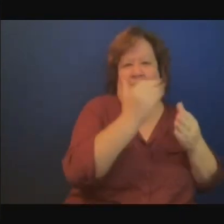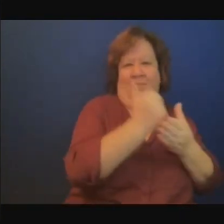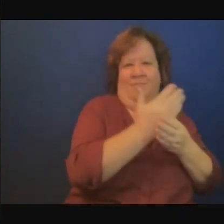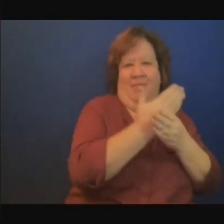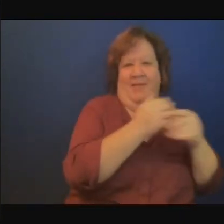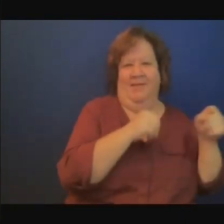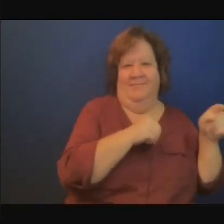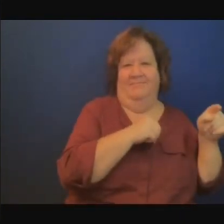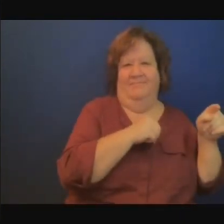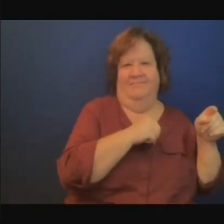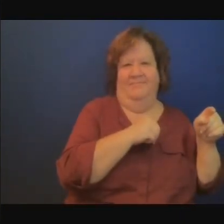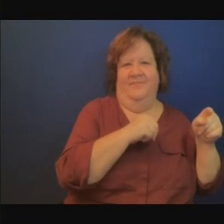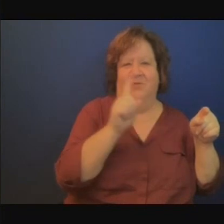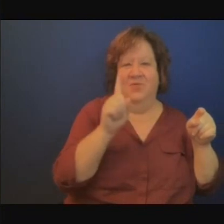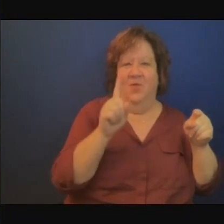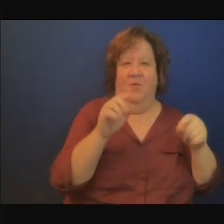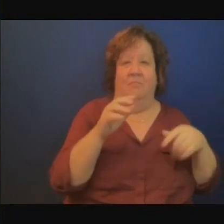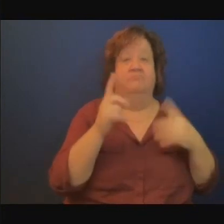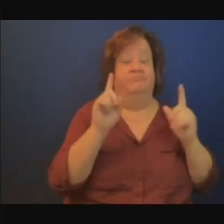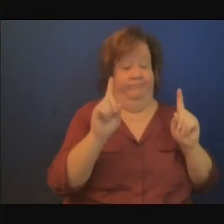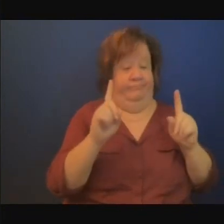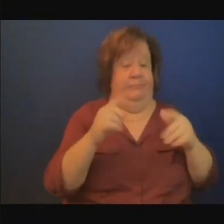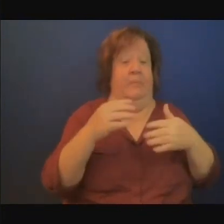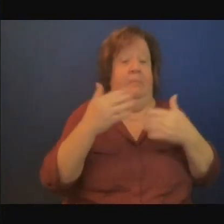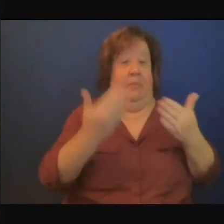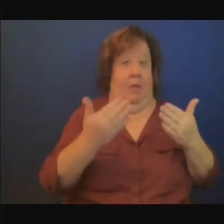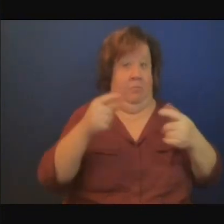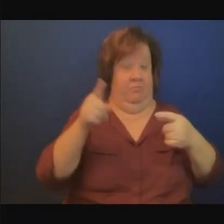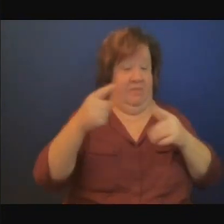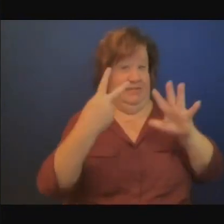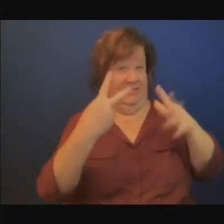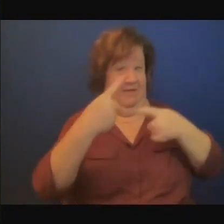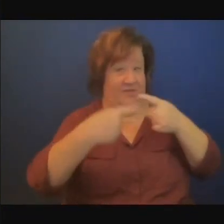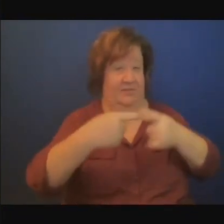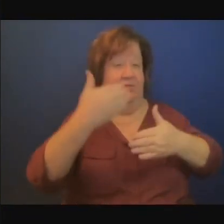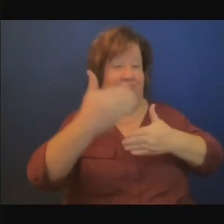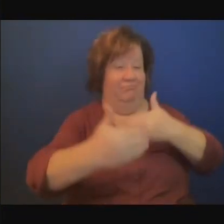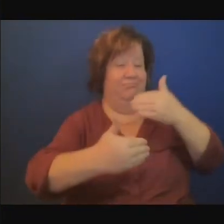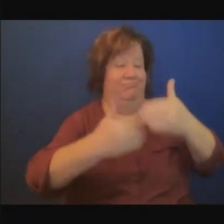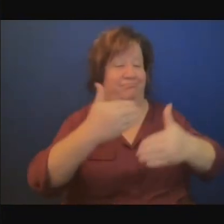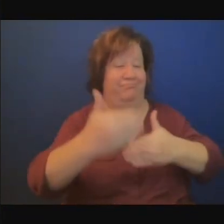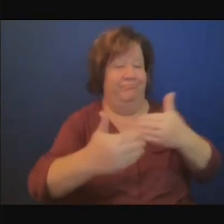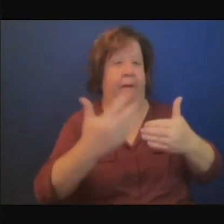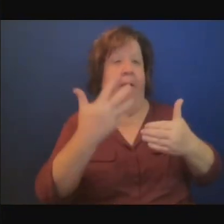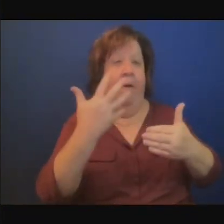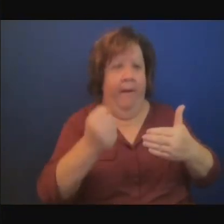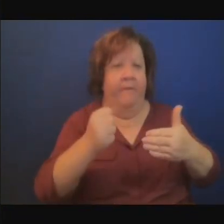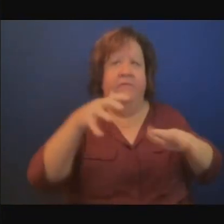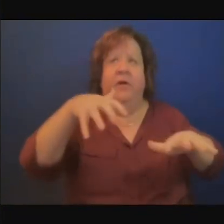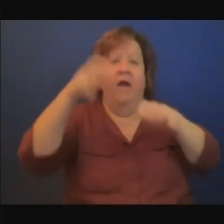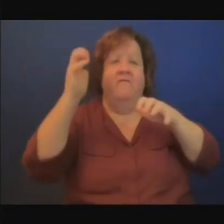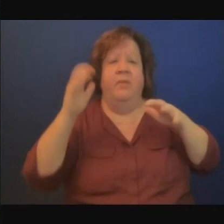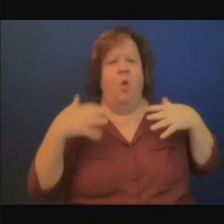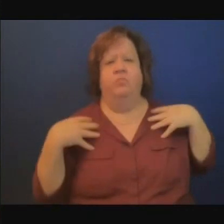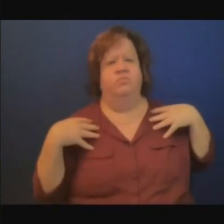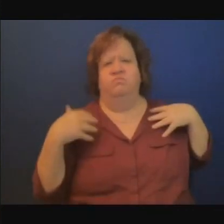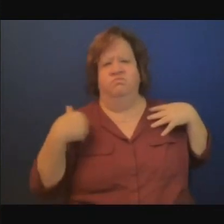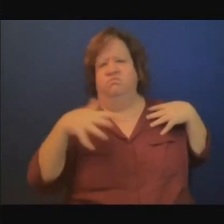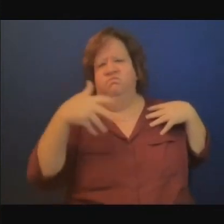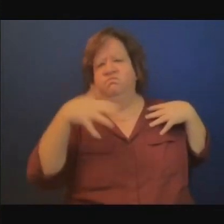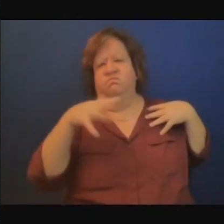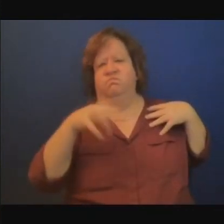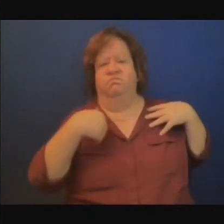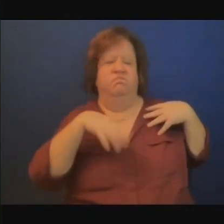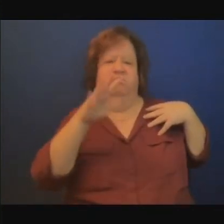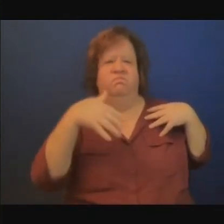alors le gouvernement est obligé de financer cela et sinon c la banque mondiale